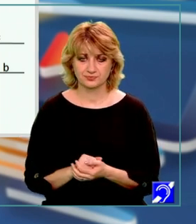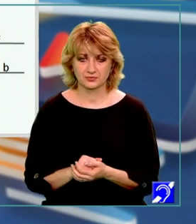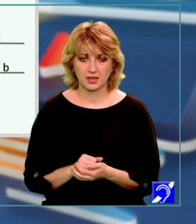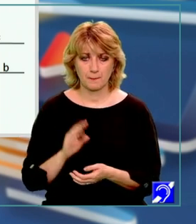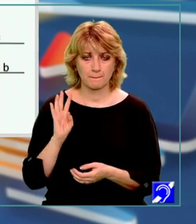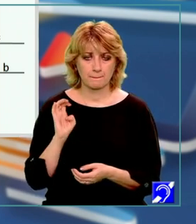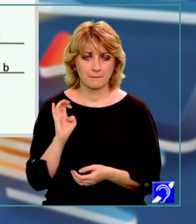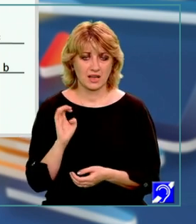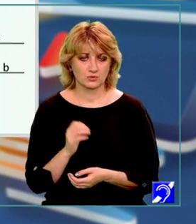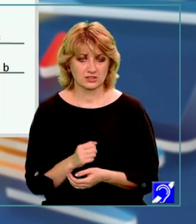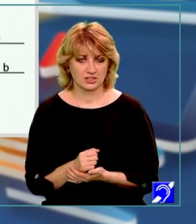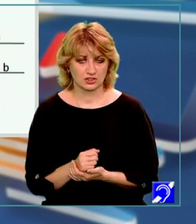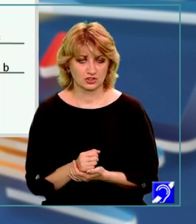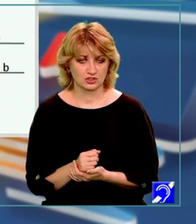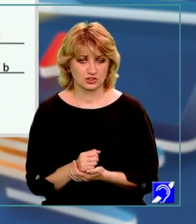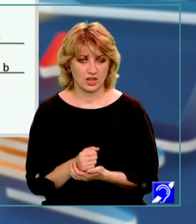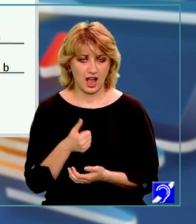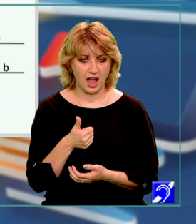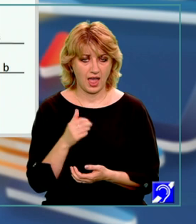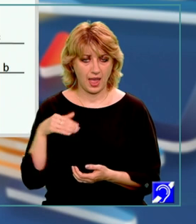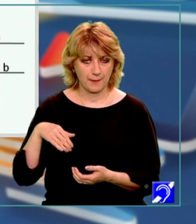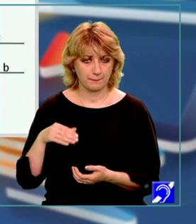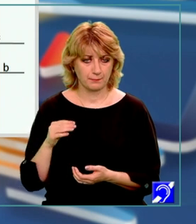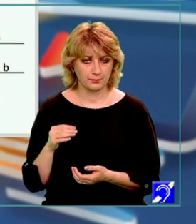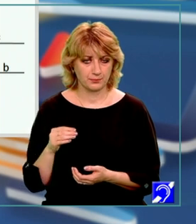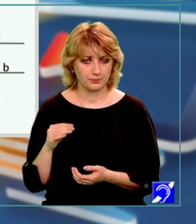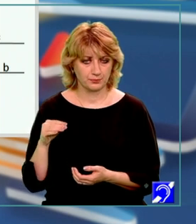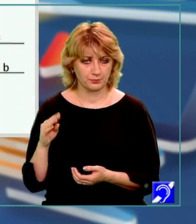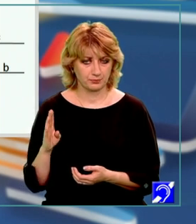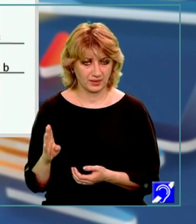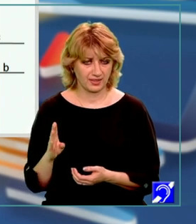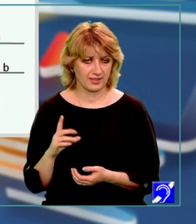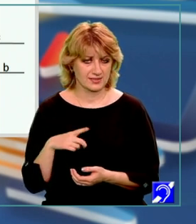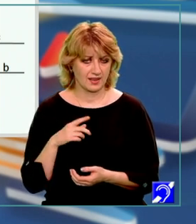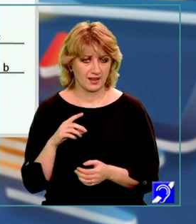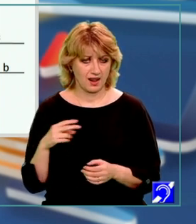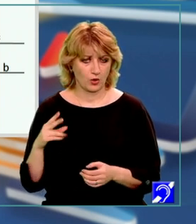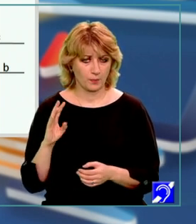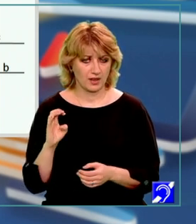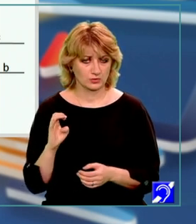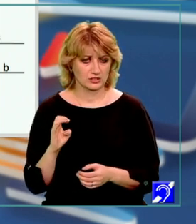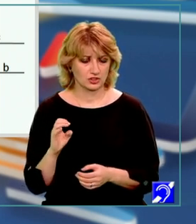unghiului A, M, E este egală cu 40 de grade.